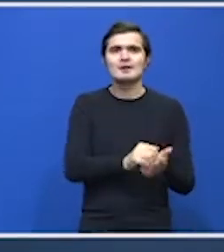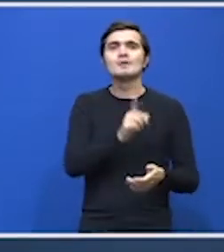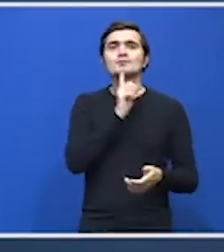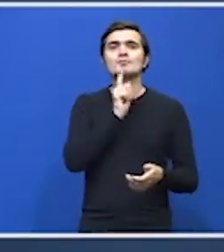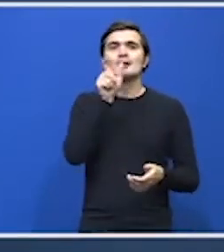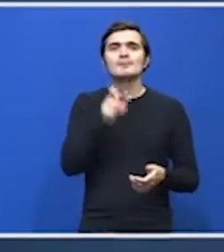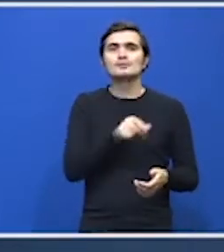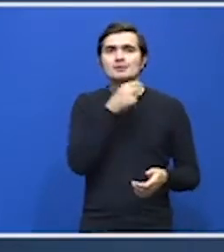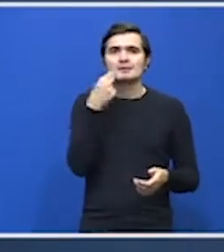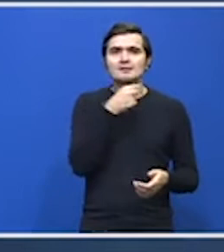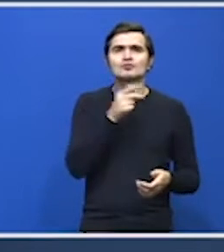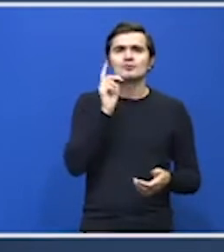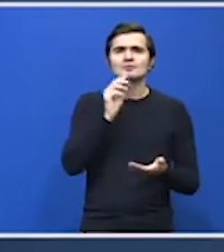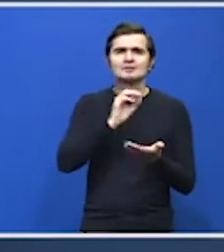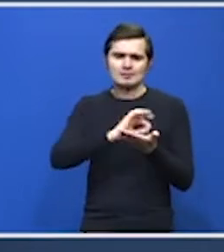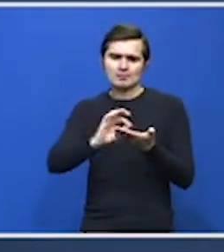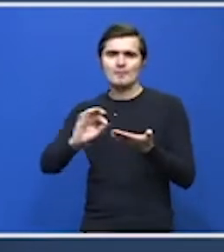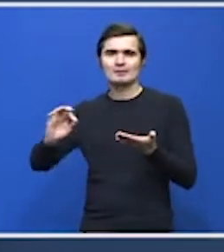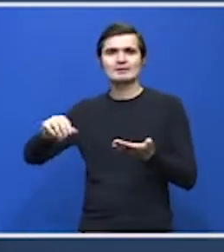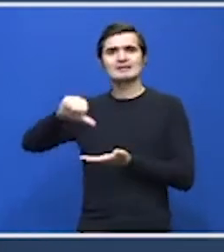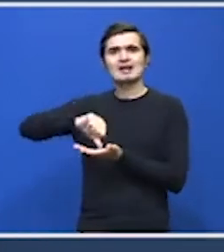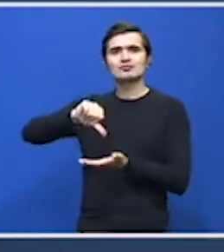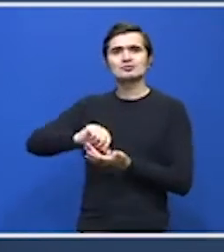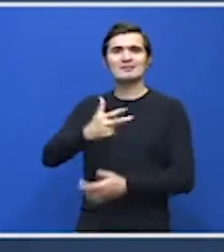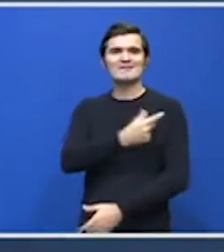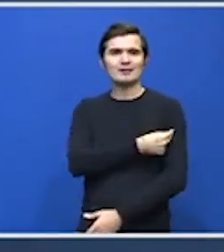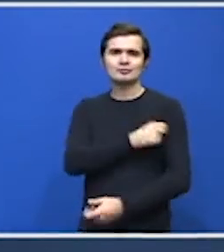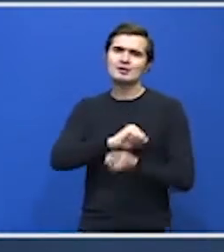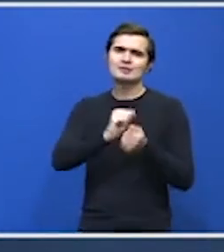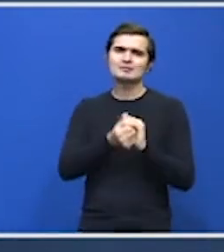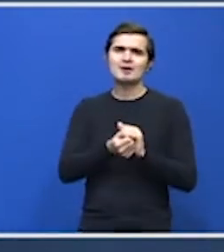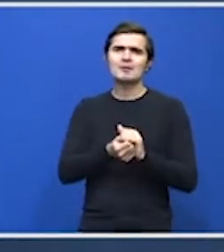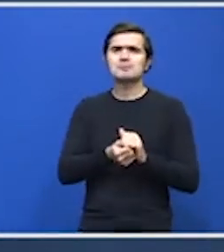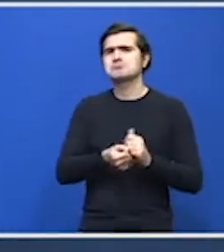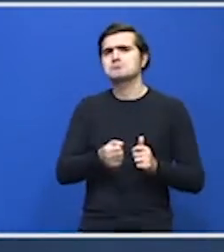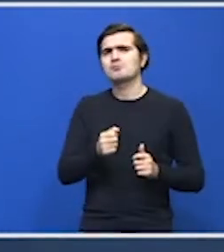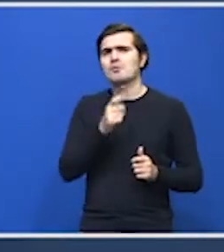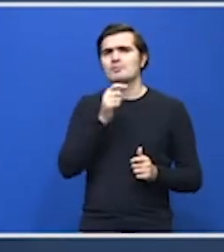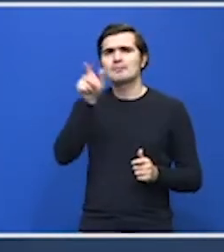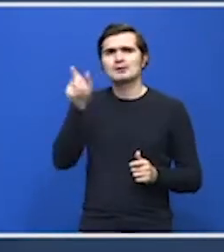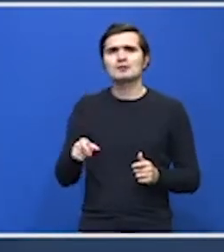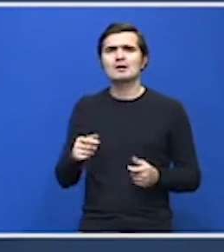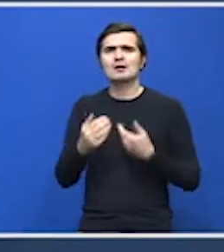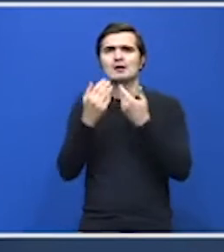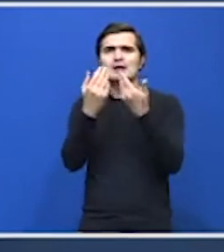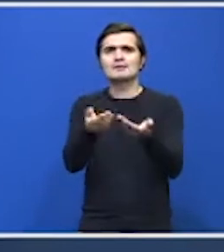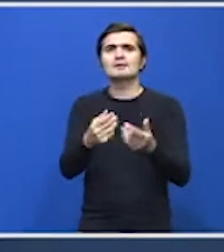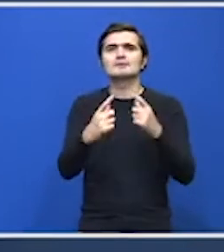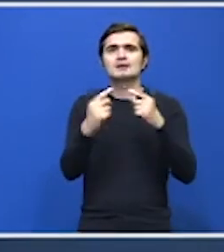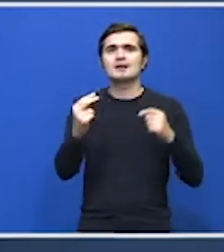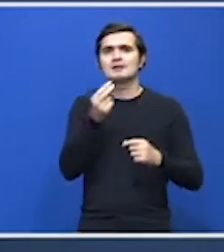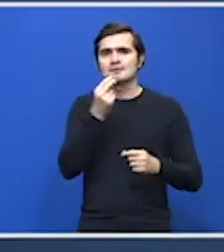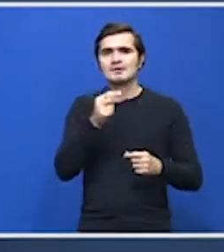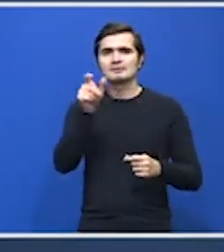beneficiare să se completeze la nivelul centrului de vaccinare sau al celui care dă aceste etichete de masă persoanei